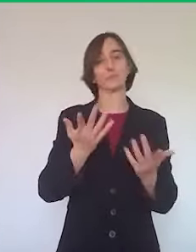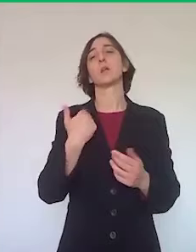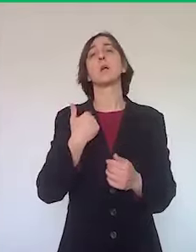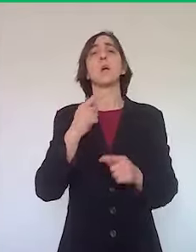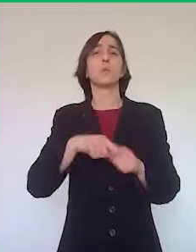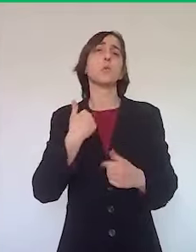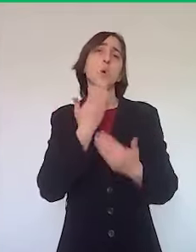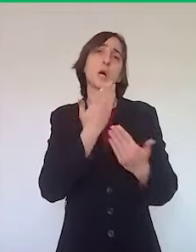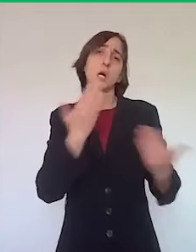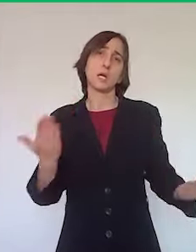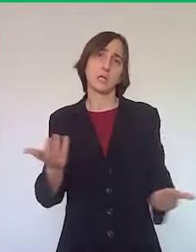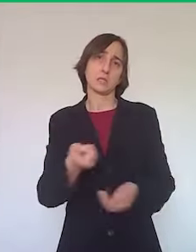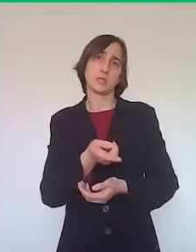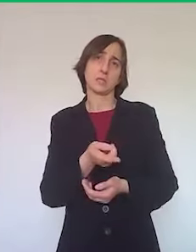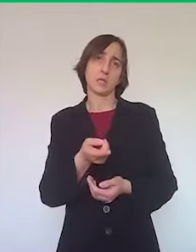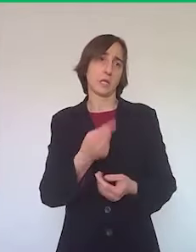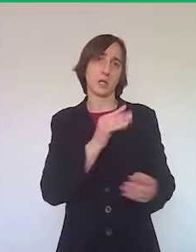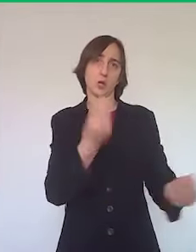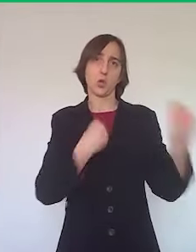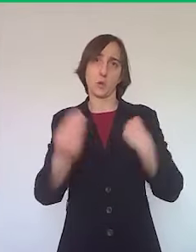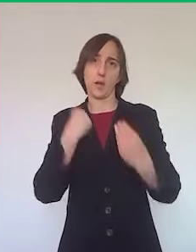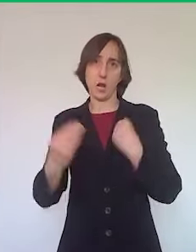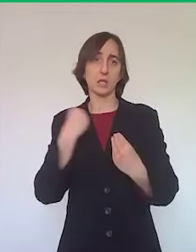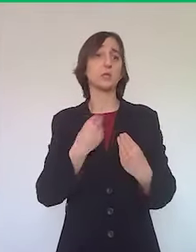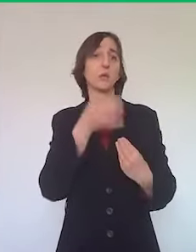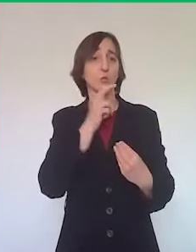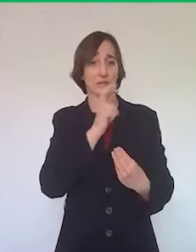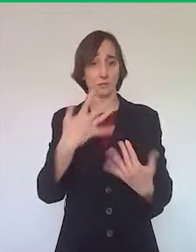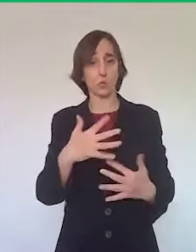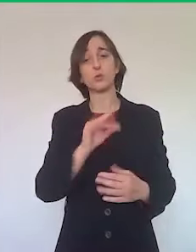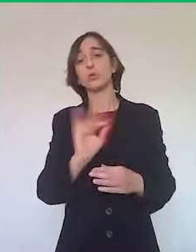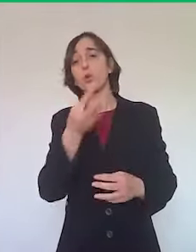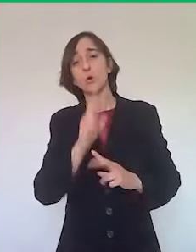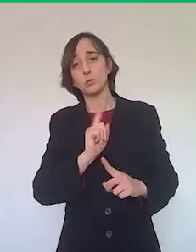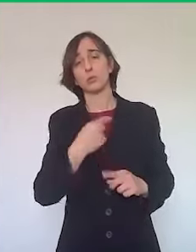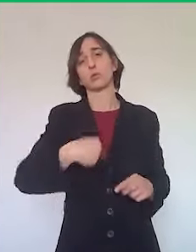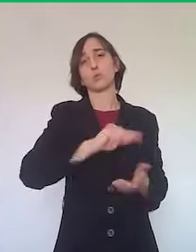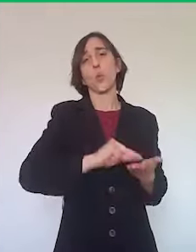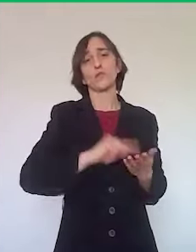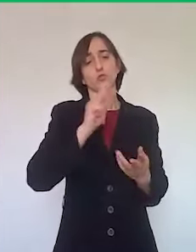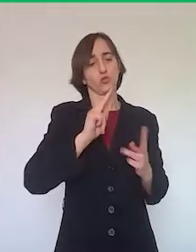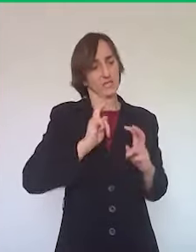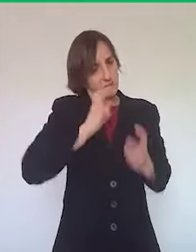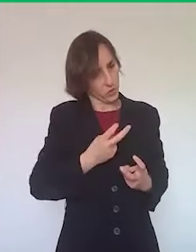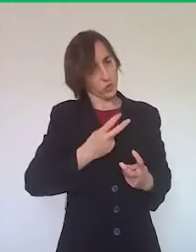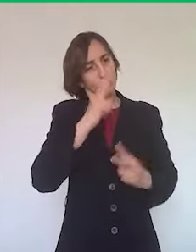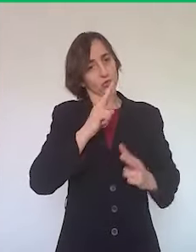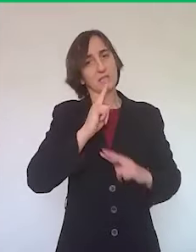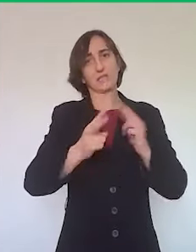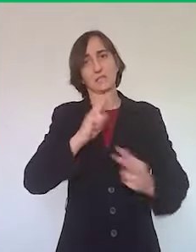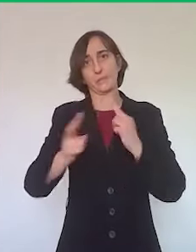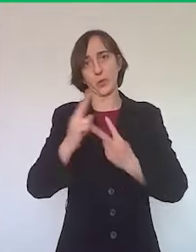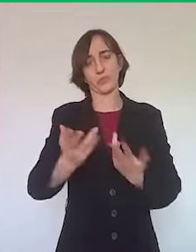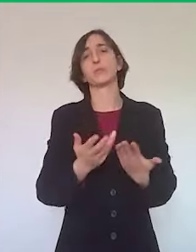rispondere direttamente o indirettamente, faremo uno sforzo con i nostri uffici, suppletivo anche nei prossimi giorni per rispondervi e per